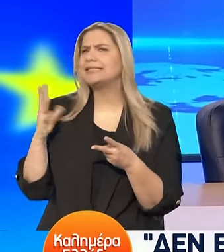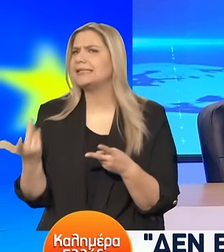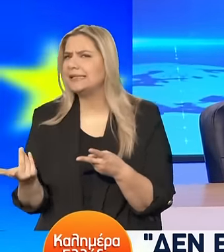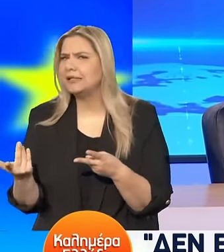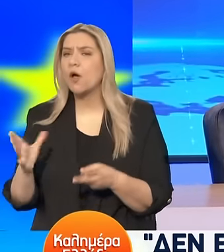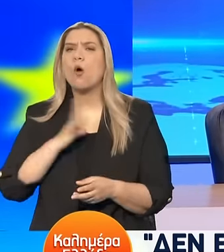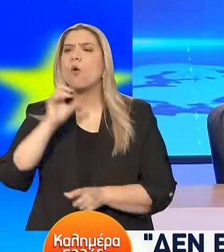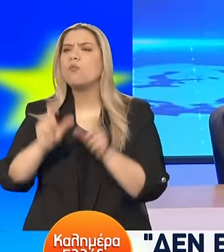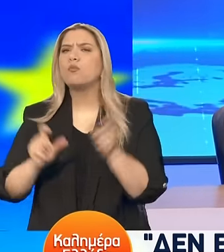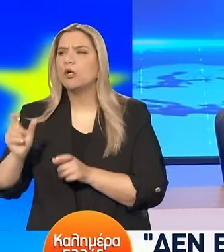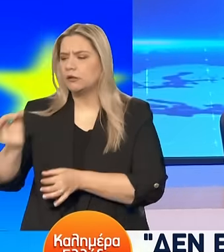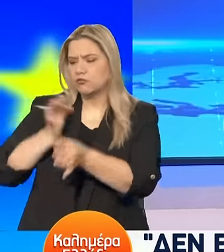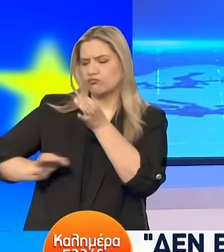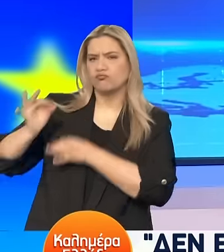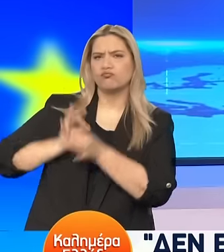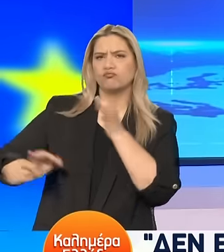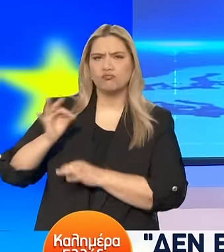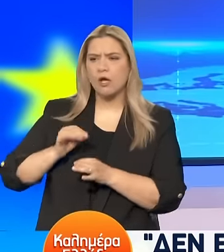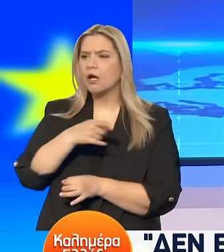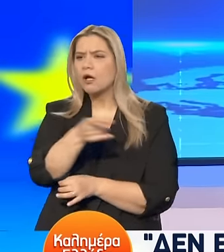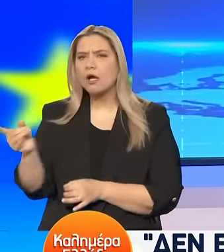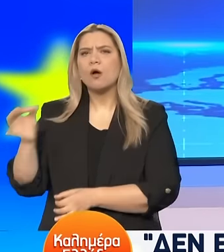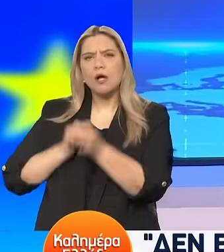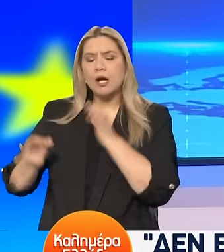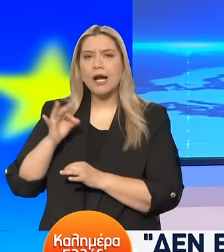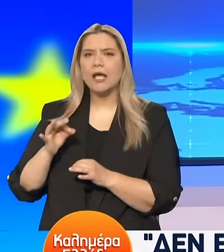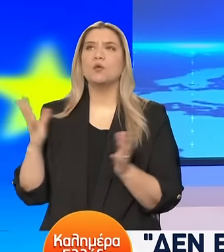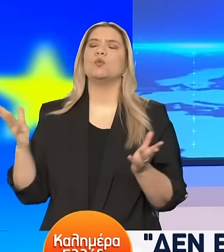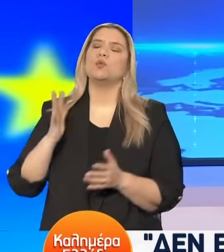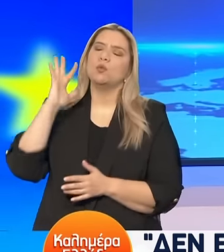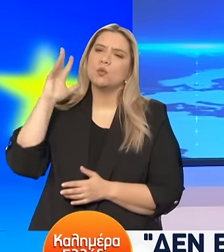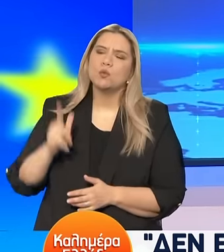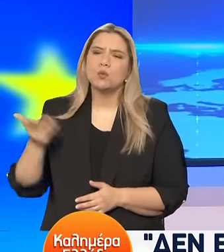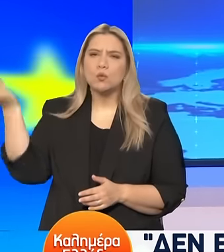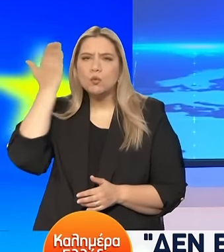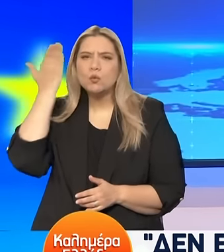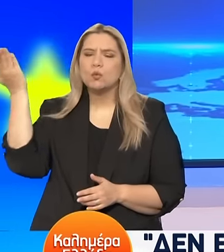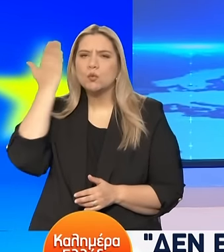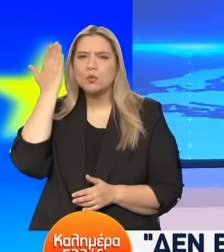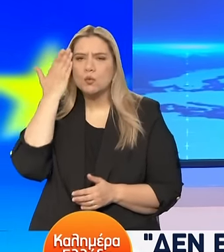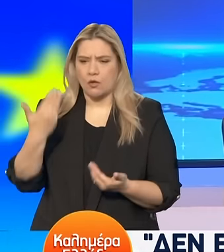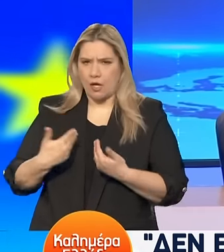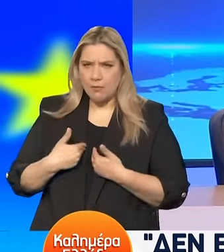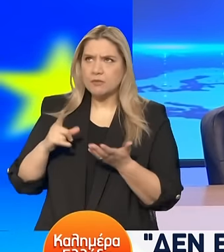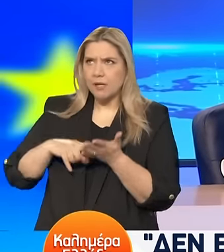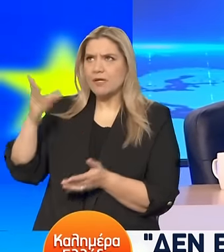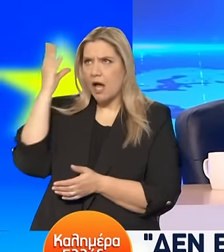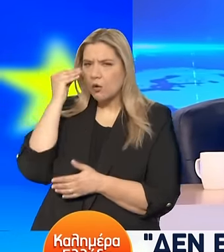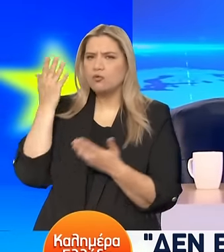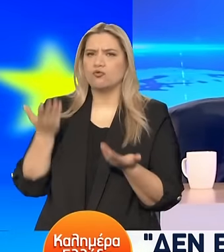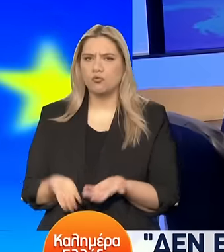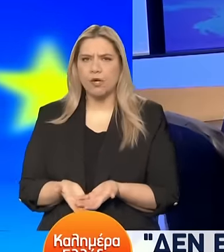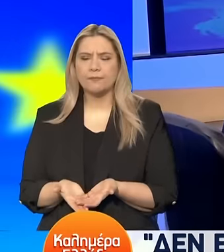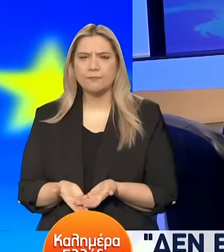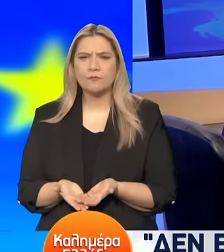πολίτες μας λένε, ας πούμε, απερήφαραστα, ότι τους απασχολεί το θέμα της ακρίβειας. Και από αυτό πρέπει να το ακούσουμε εμείς. Αυτή είναι αηδιατό. Δεν είναι